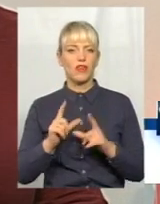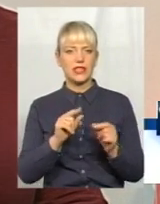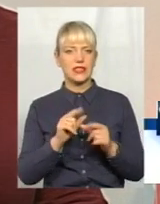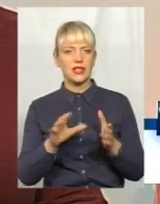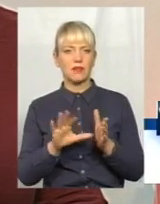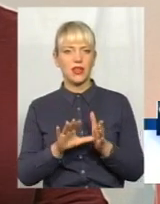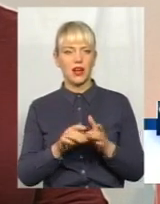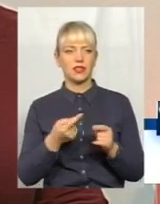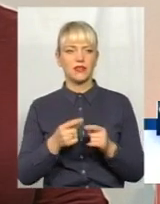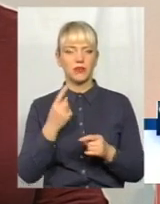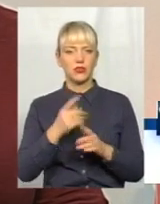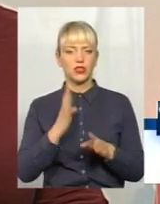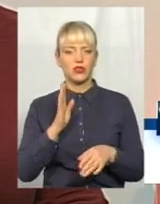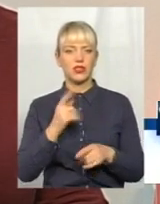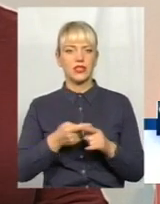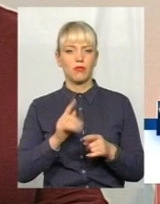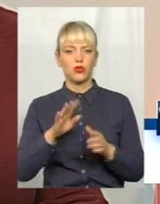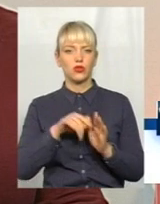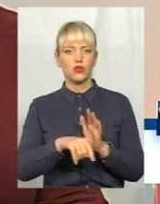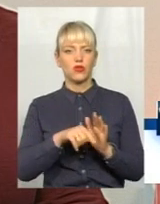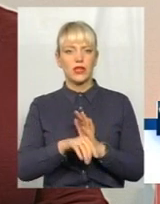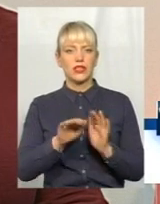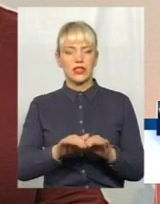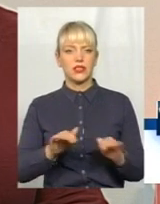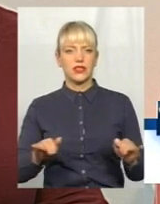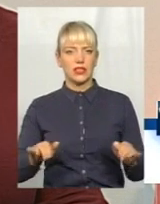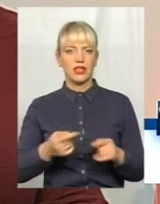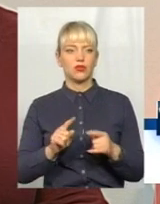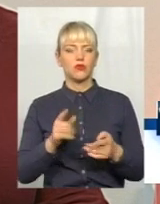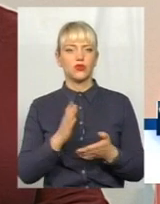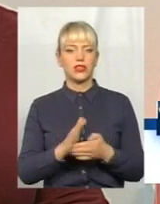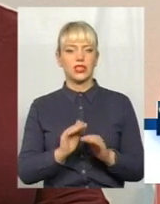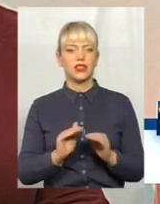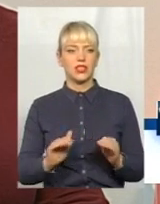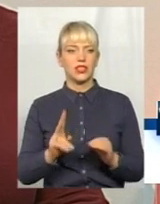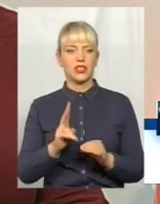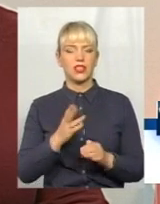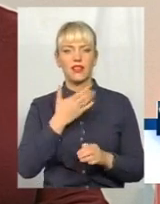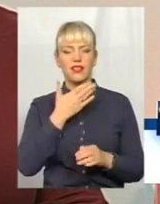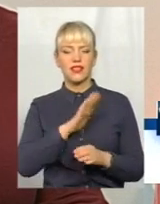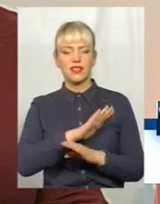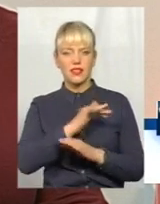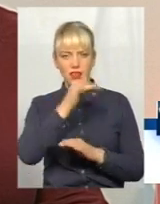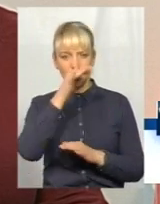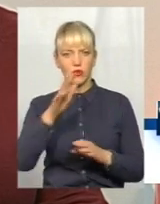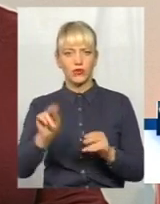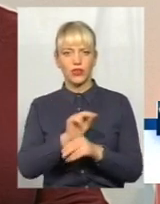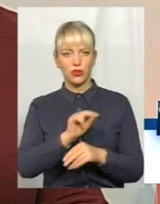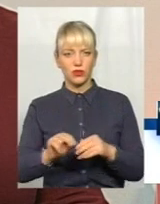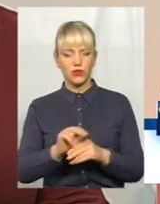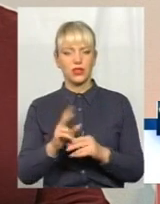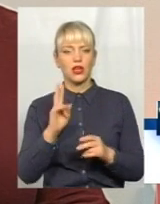чергу, звичайно, це буде стосуватися дітей, тому що є і діти, які невеликовно хворі, які потребують